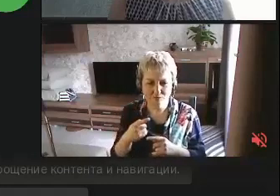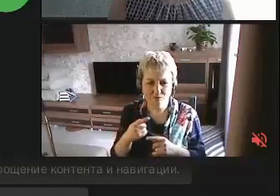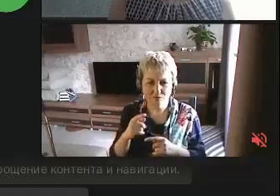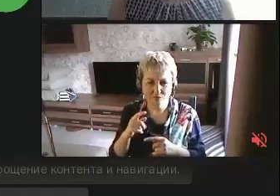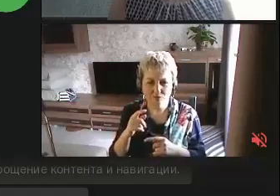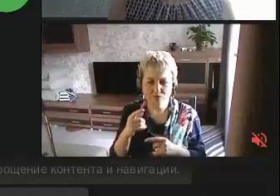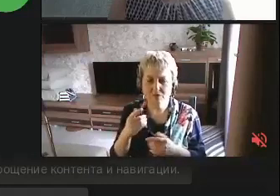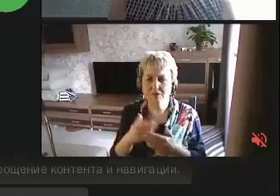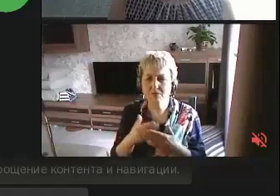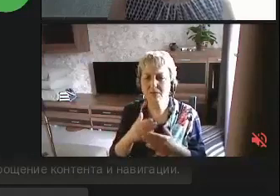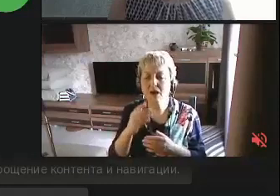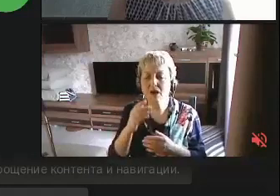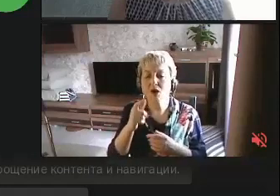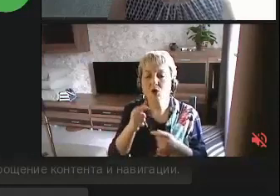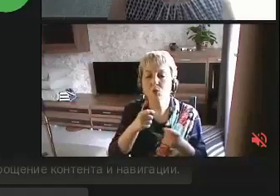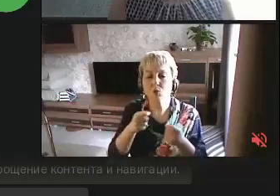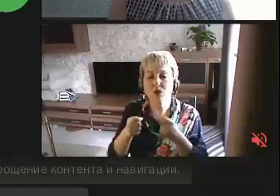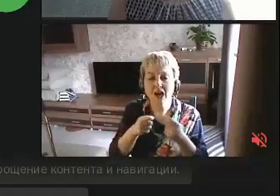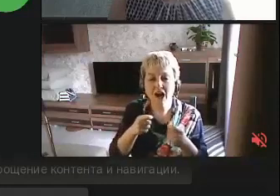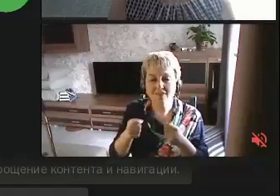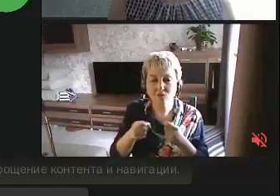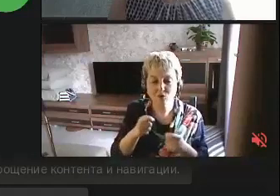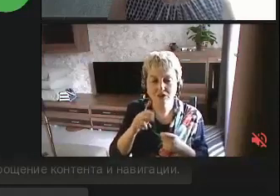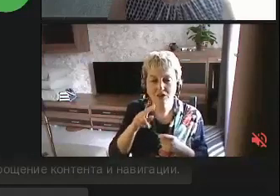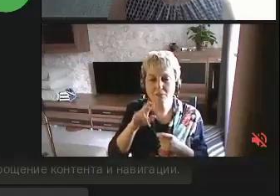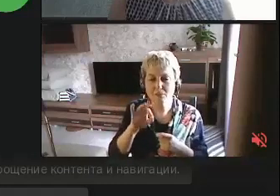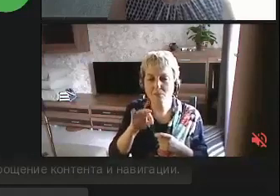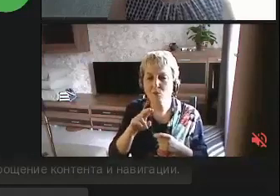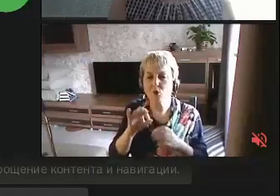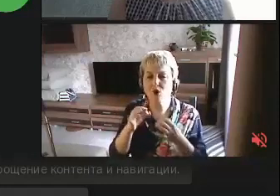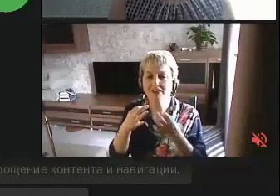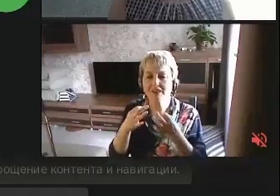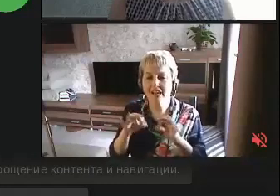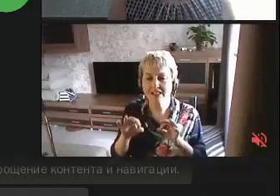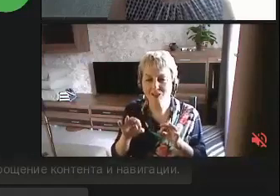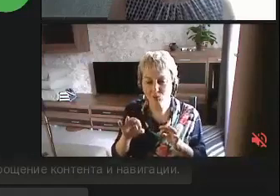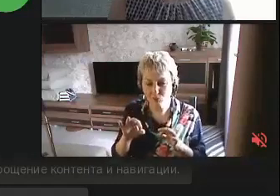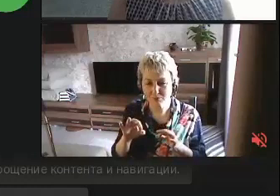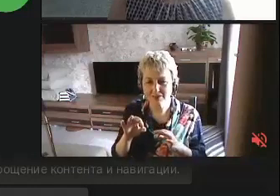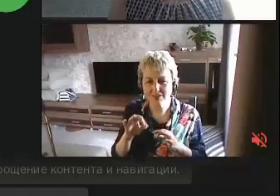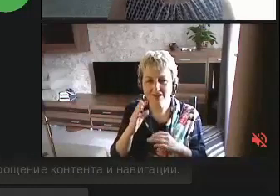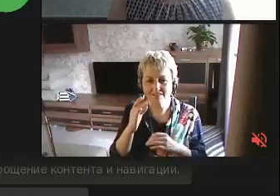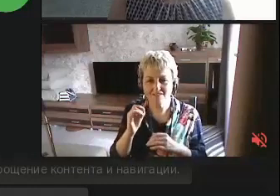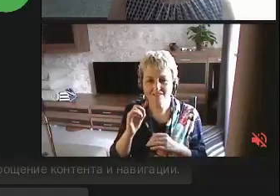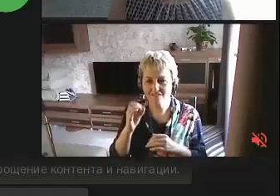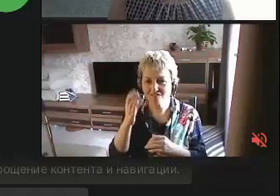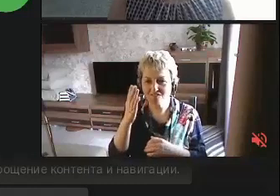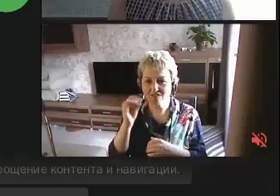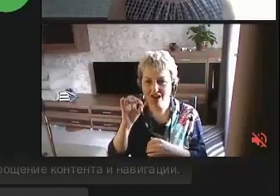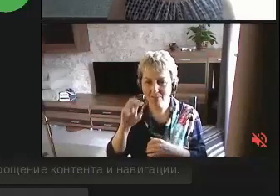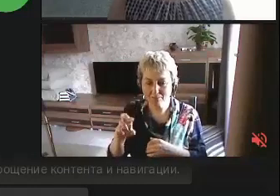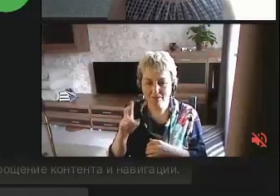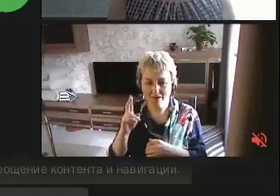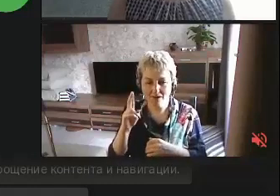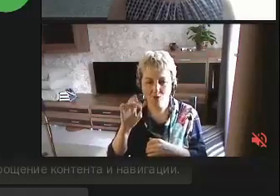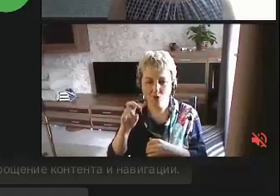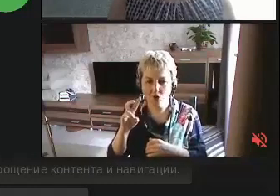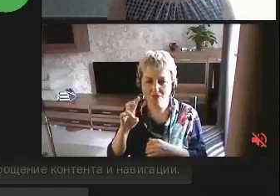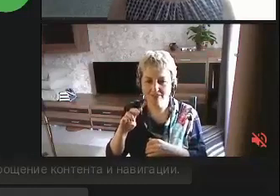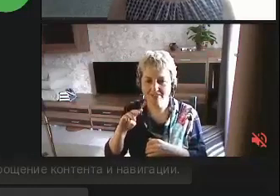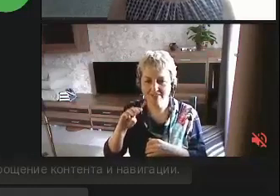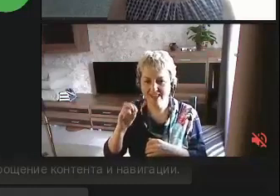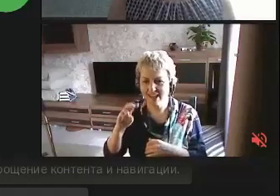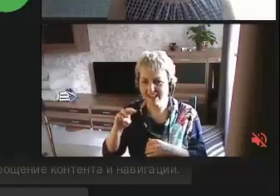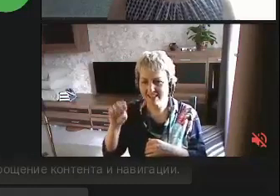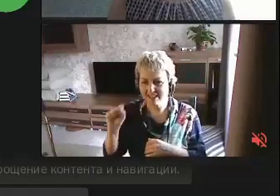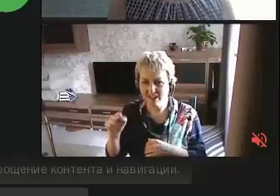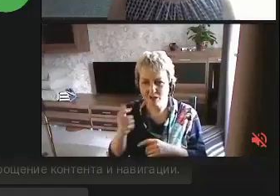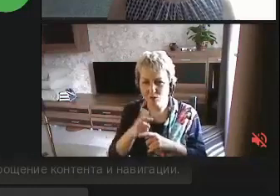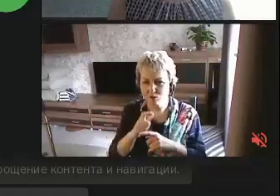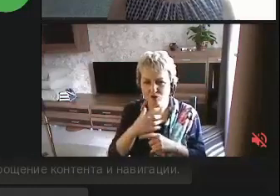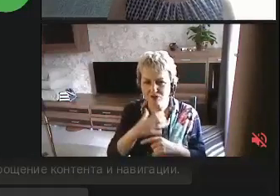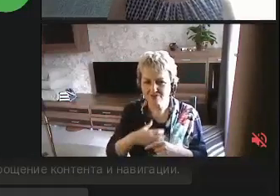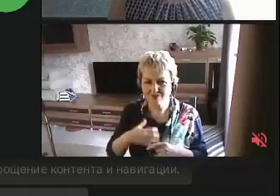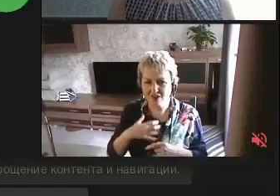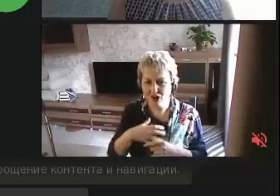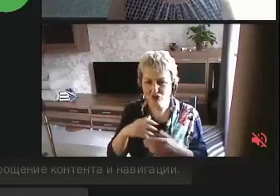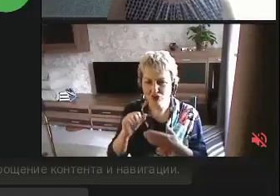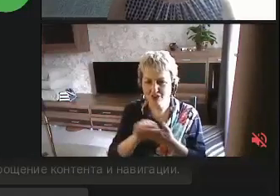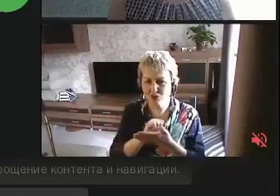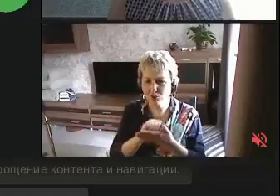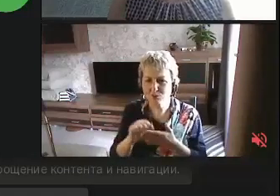руководство по доступности веб-контента. Очень важный документ,